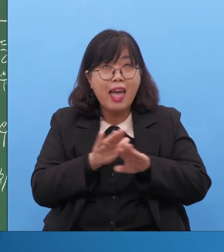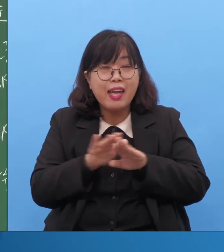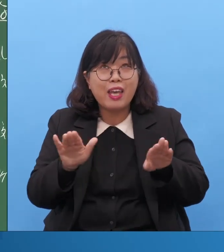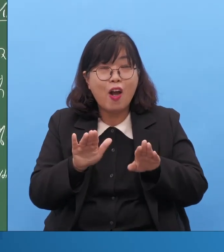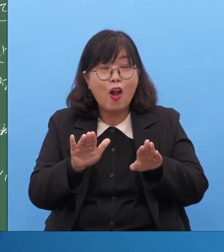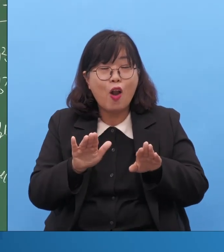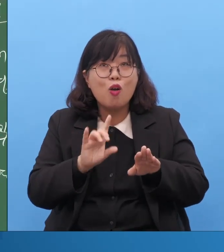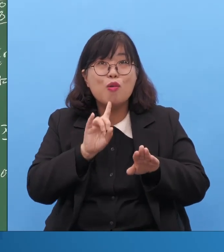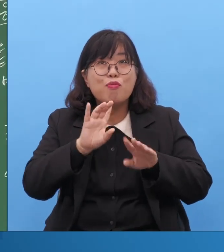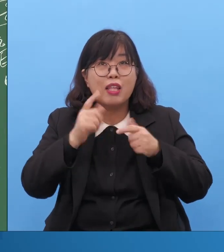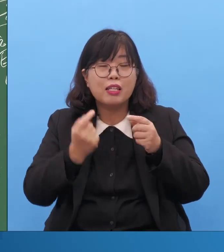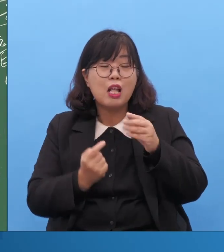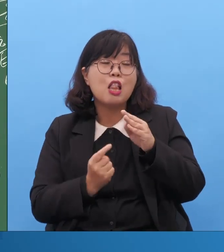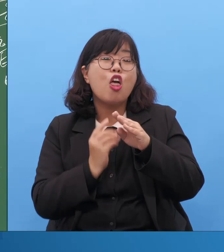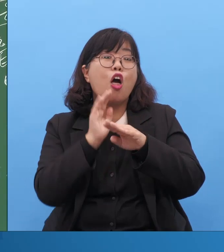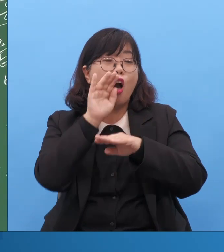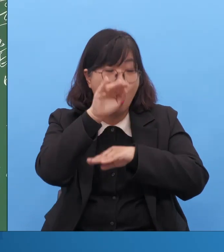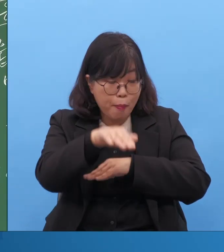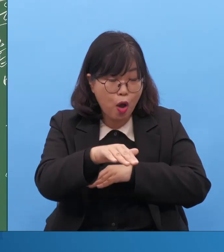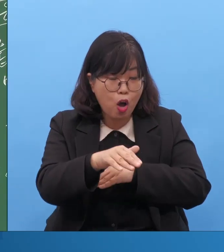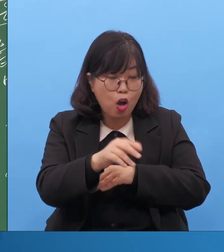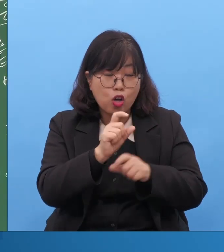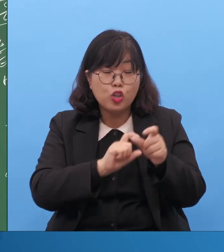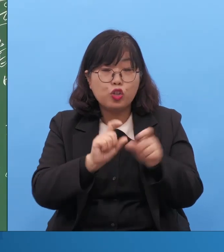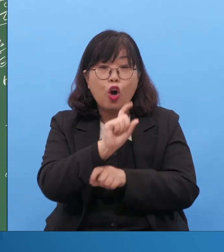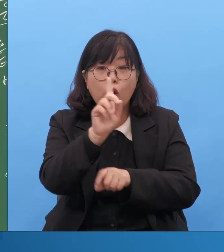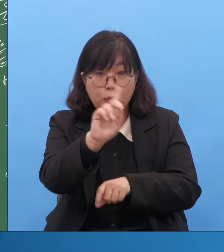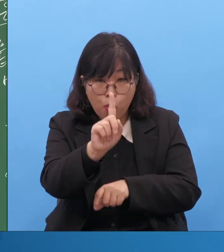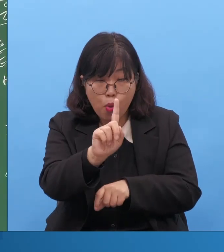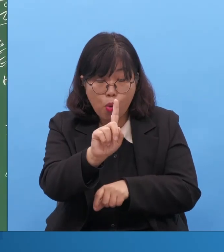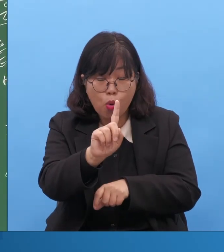헛어진 자들이 해야 될 가장 중요한 영적 치유입니다.